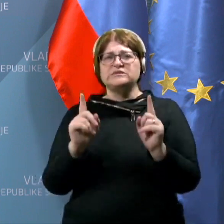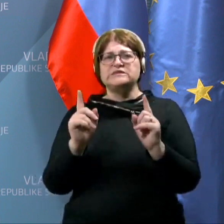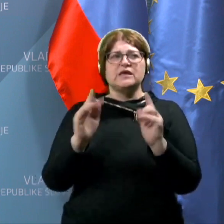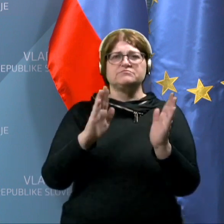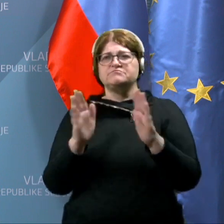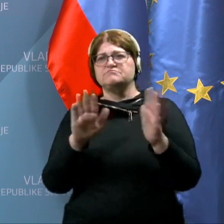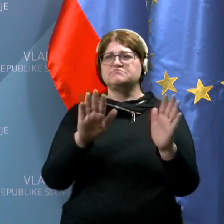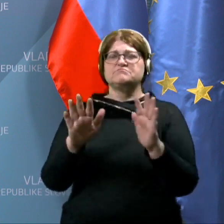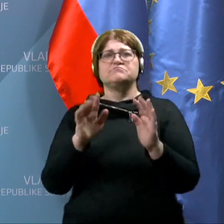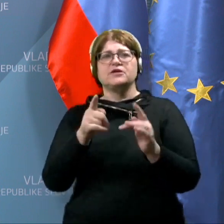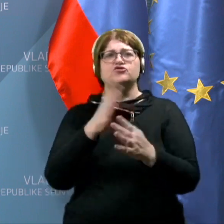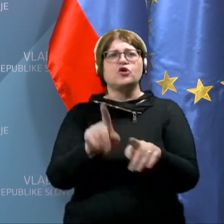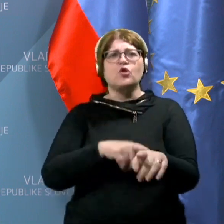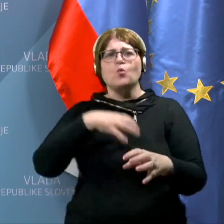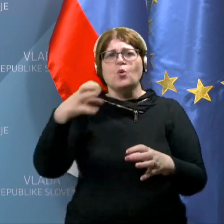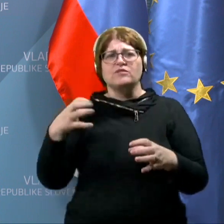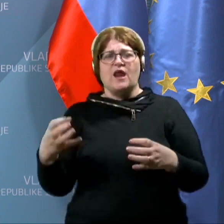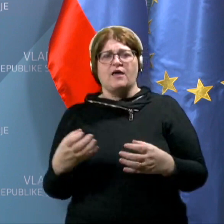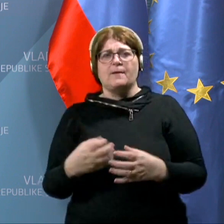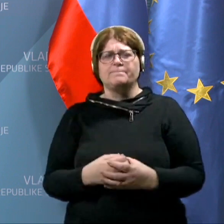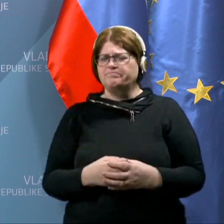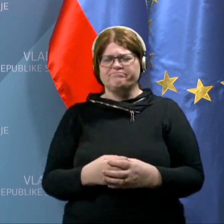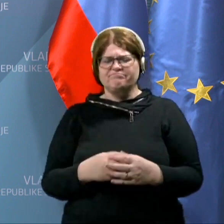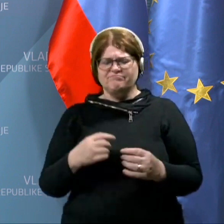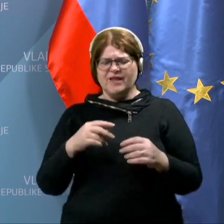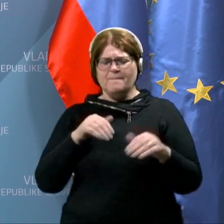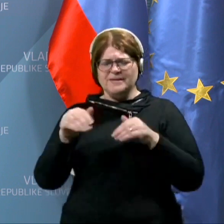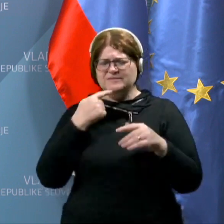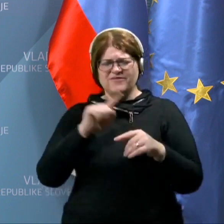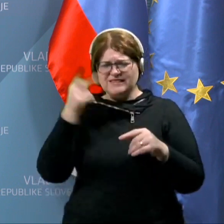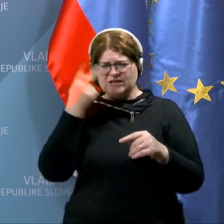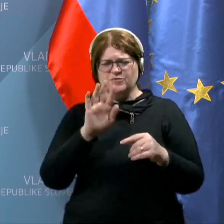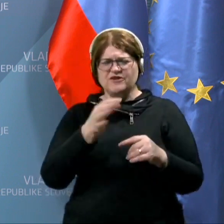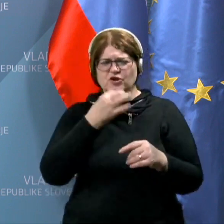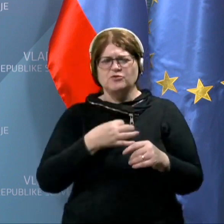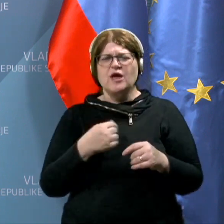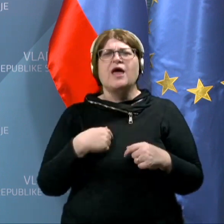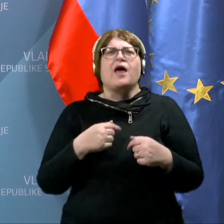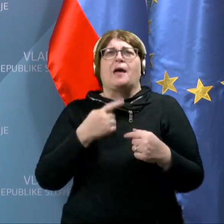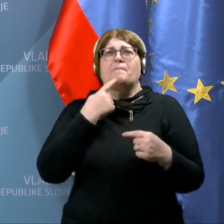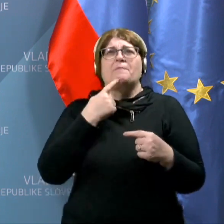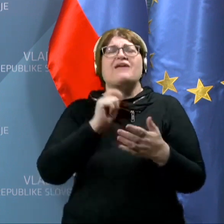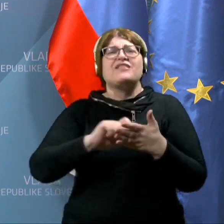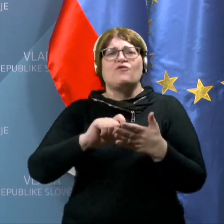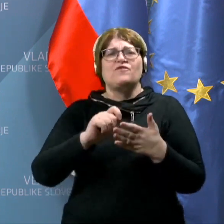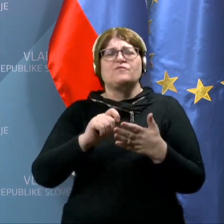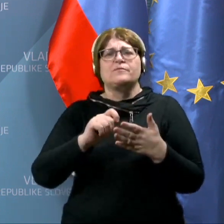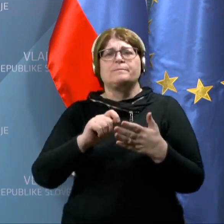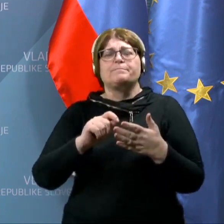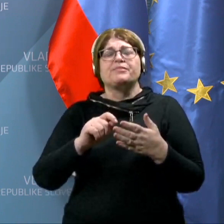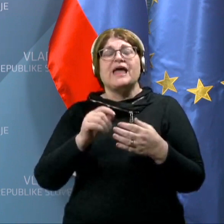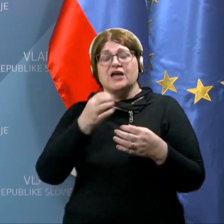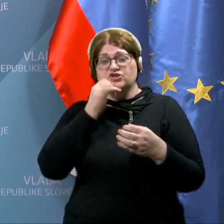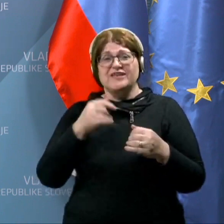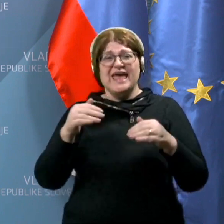že tako dolgo. Zdaj, ne razumem čisto vašega vprašanja. Ampak, če je